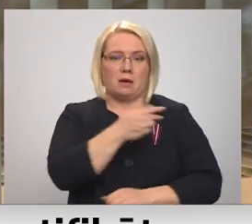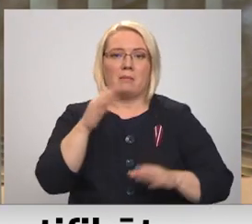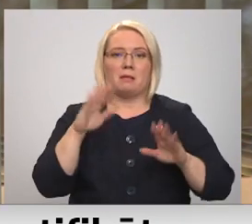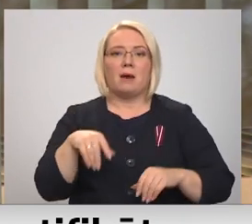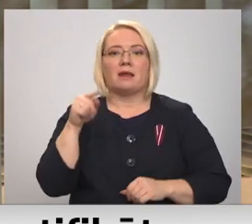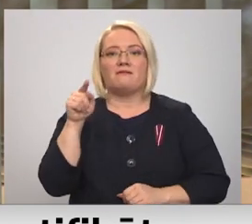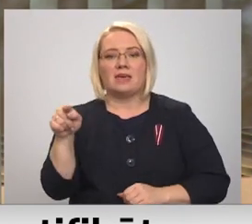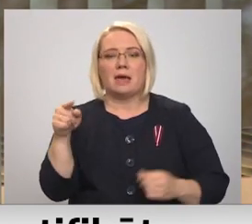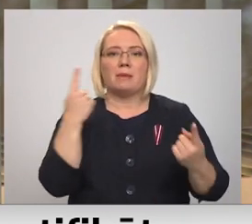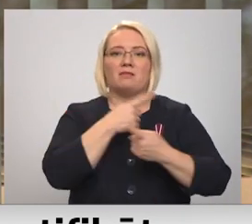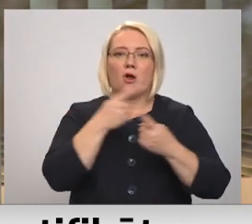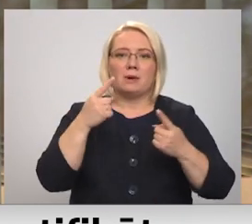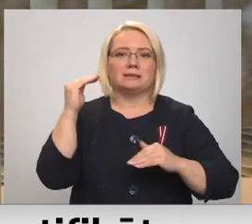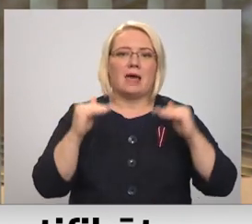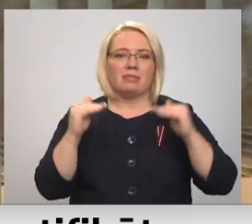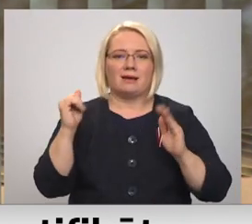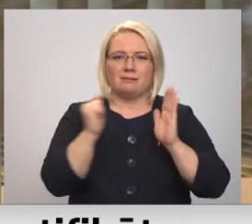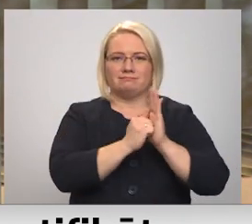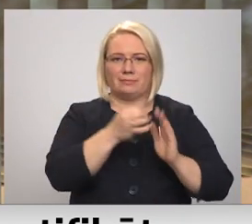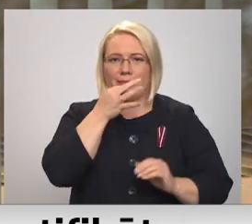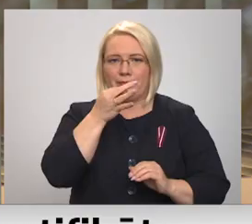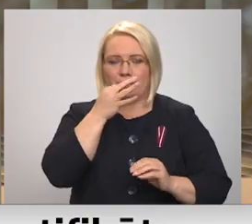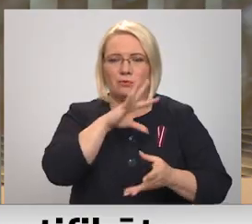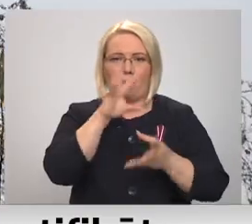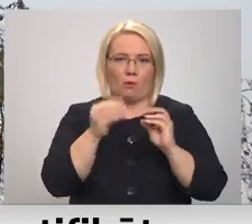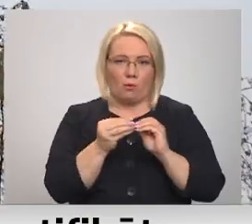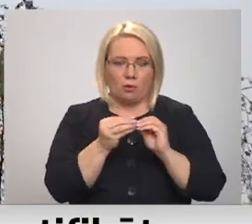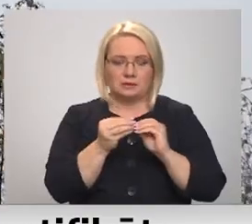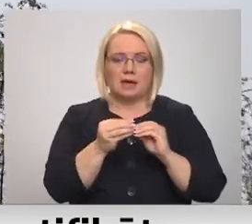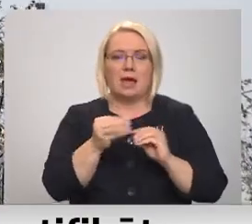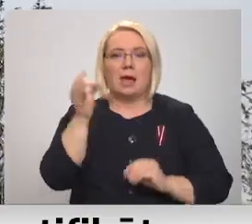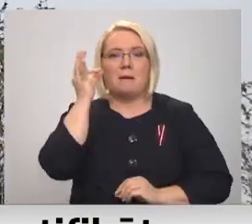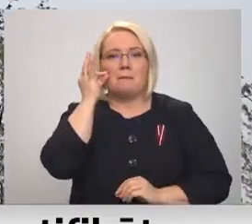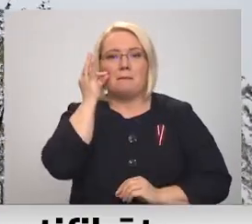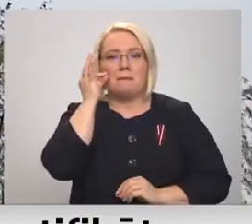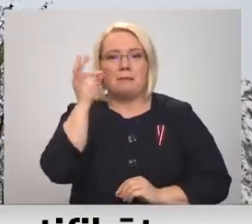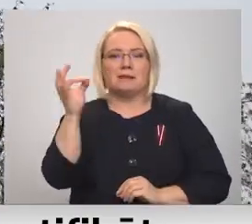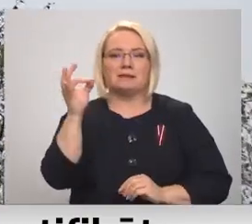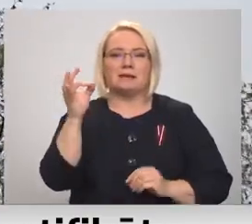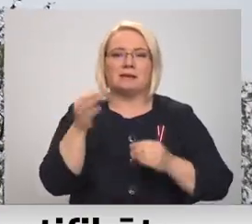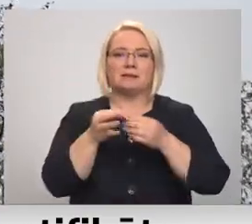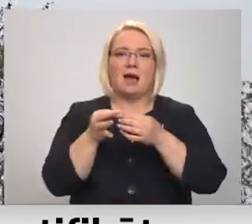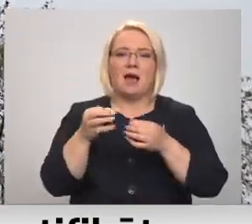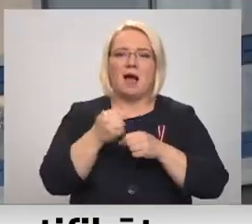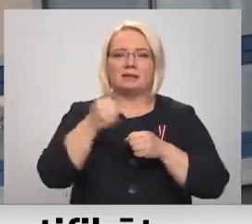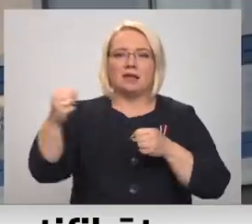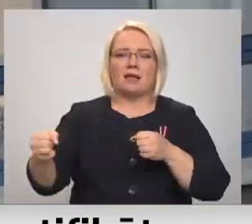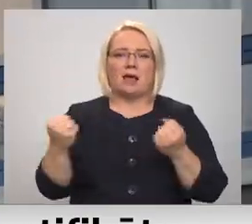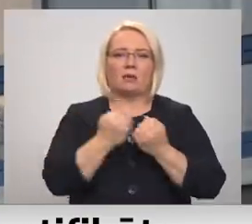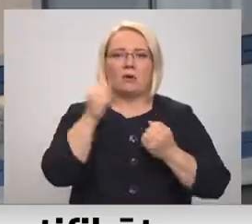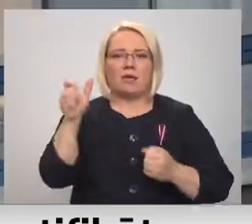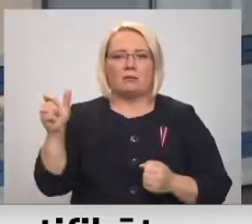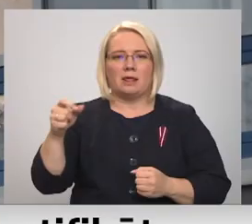viņiem informācija statistikā pagaidām nav iekļauta un apkopota. Un precīz atstādināmo darbinieku skaits varētu būt